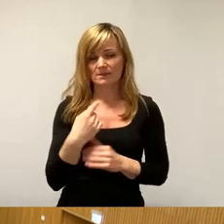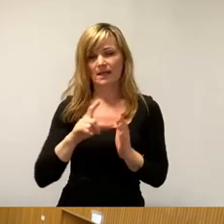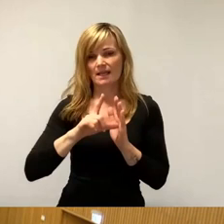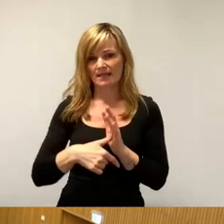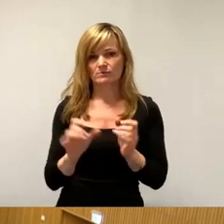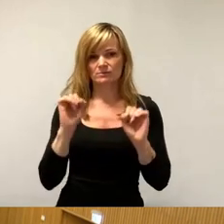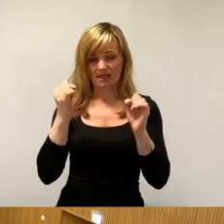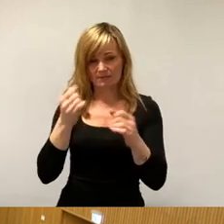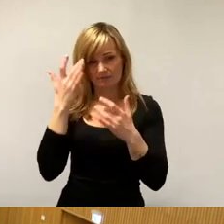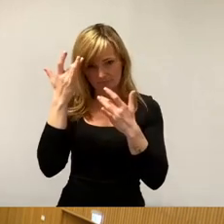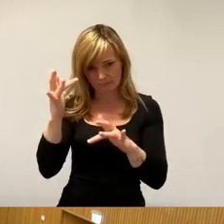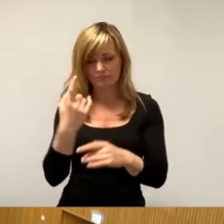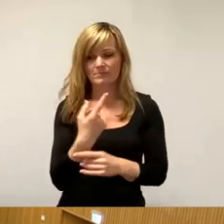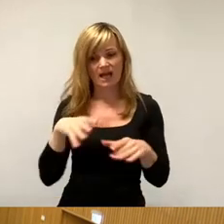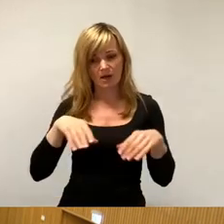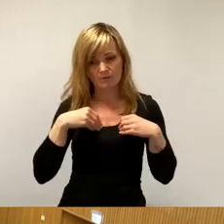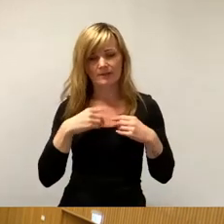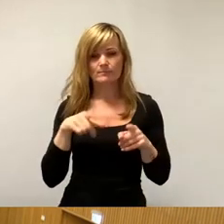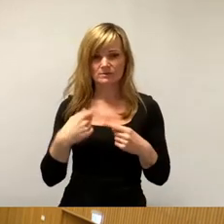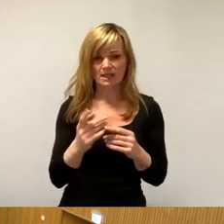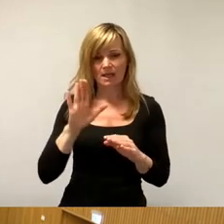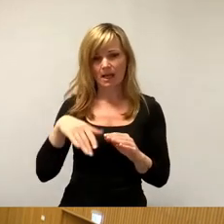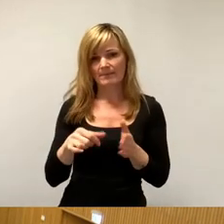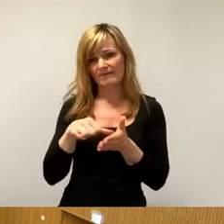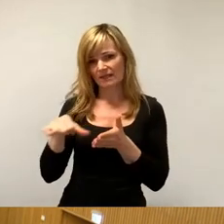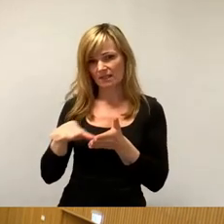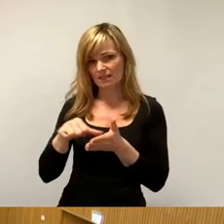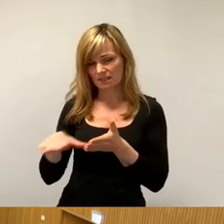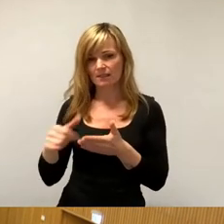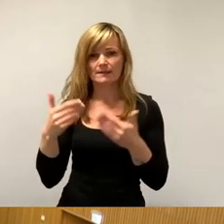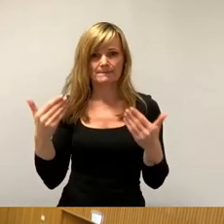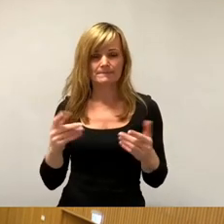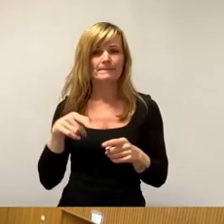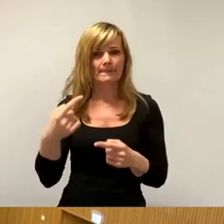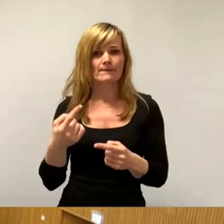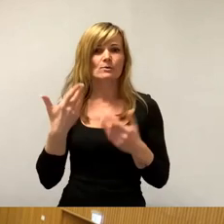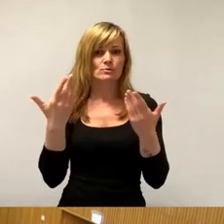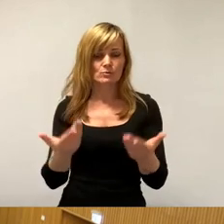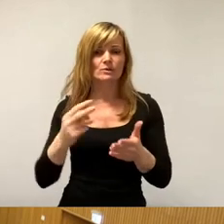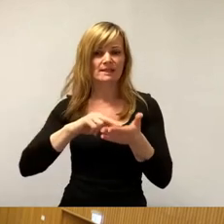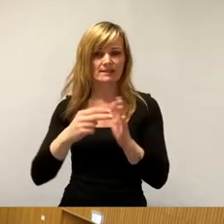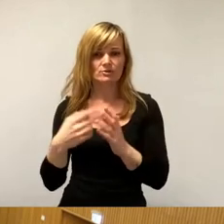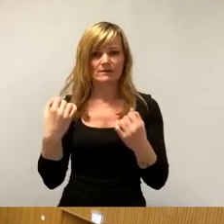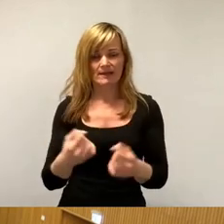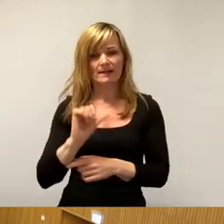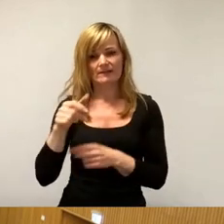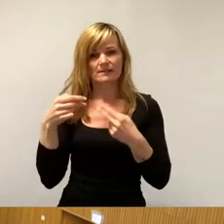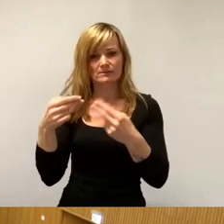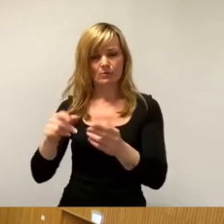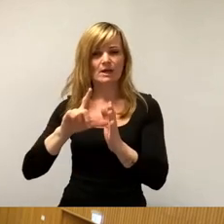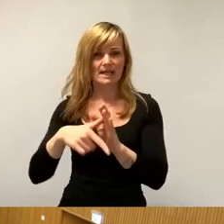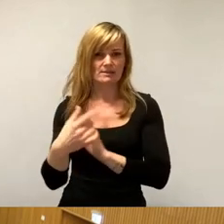aufzunehmen, um das abzufinanzieren und damit die technischen Werke wieder in die Leistungskraft zu versetzen